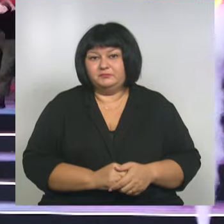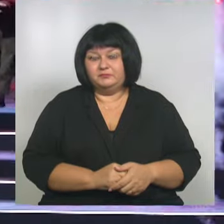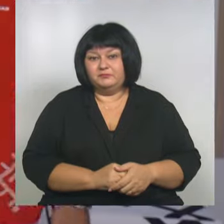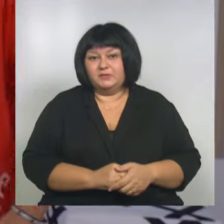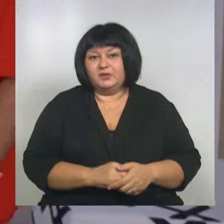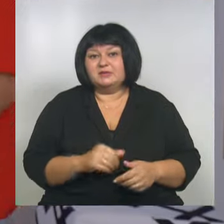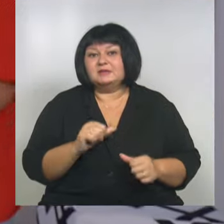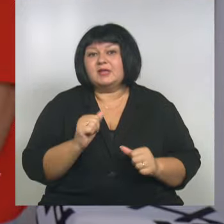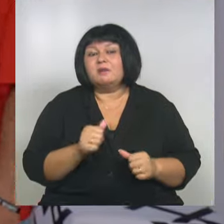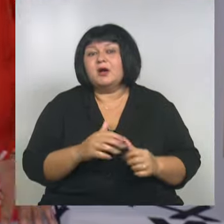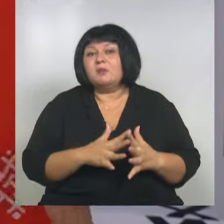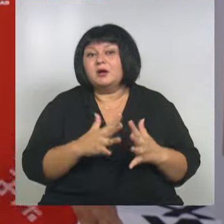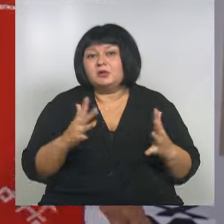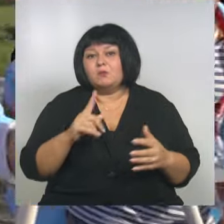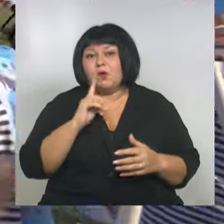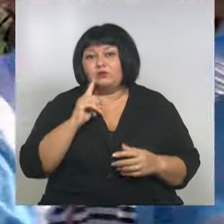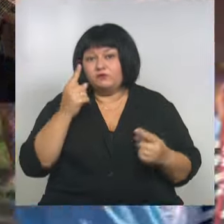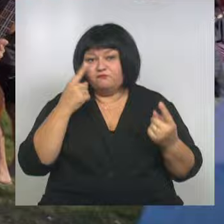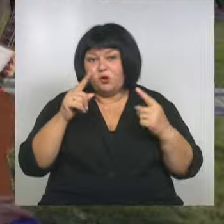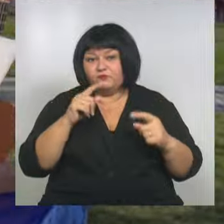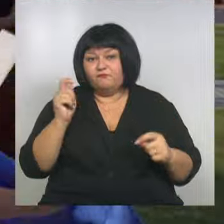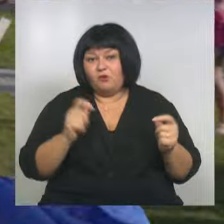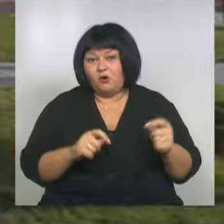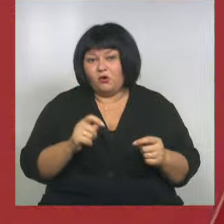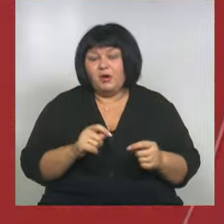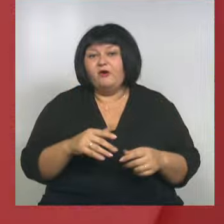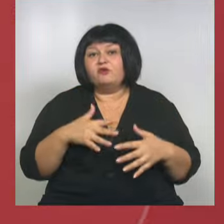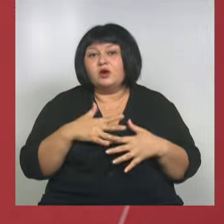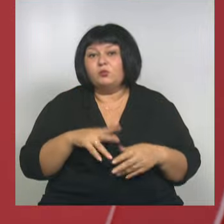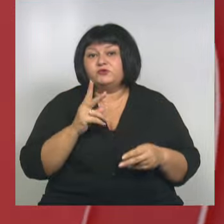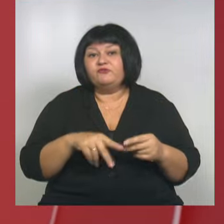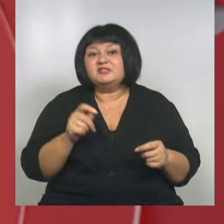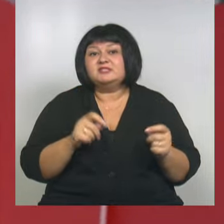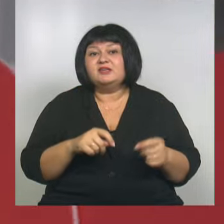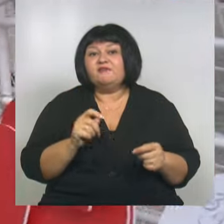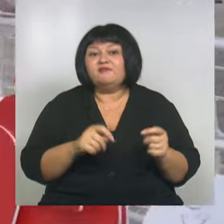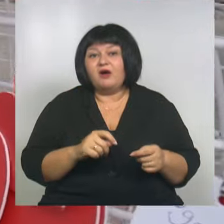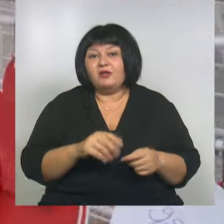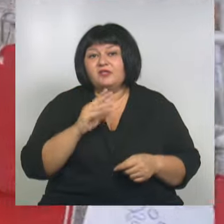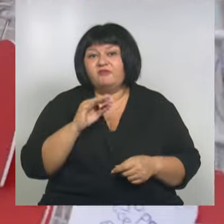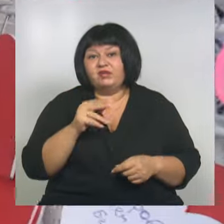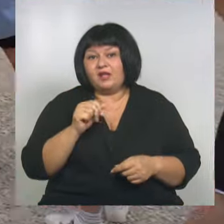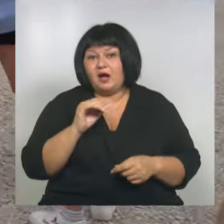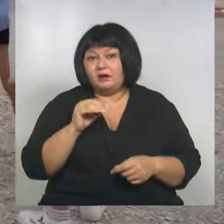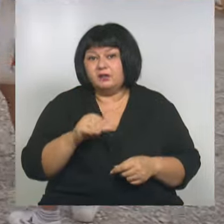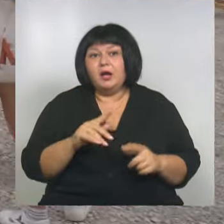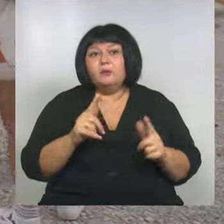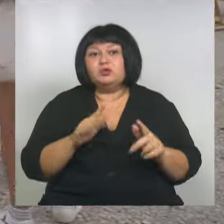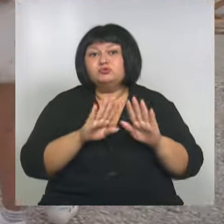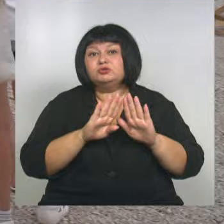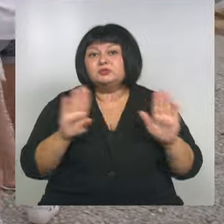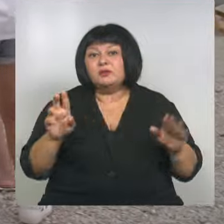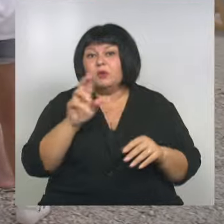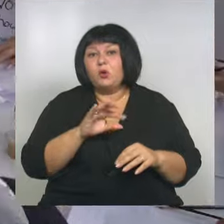Самый масштабный молодежный творческий форум. В Крыму завершился фестиваль искусства «Таврида Арт». Почему стенд Белгородской